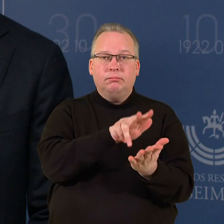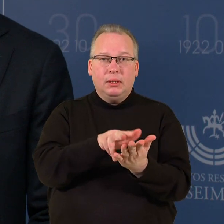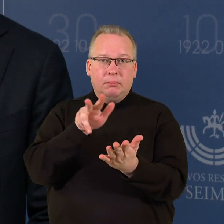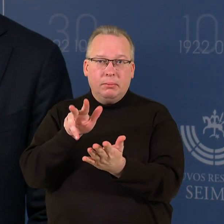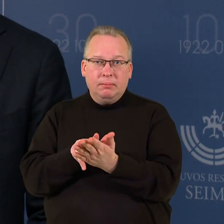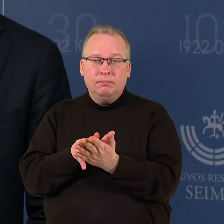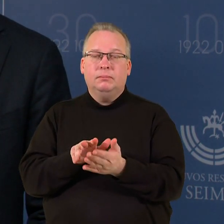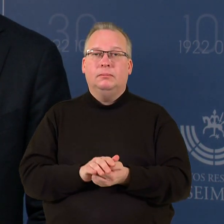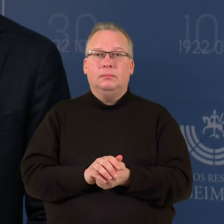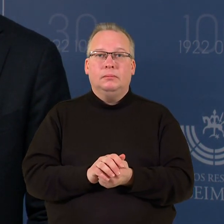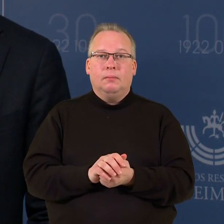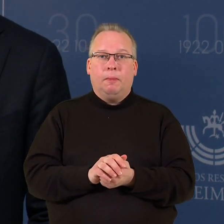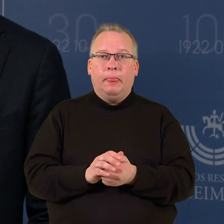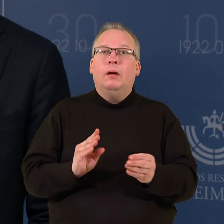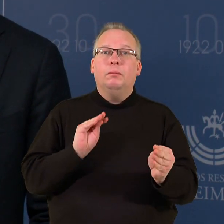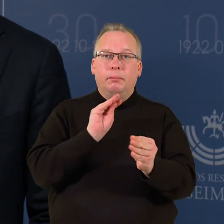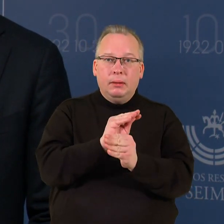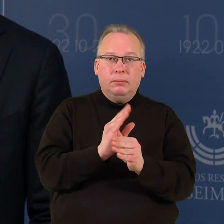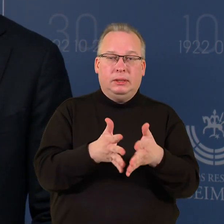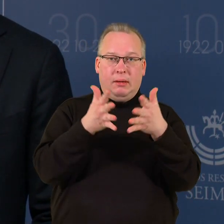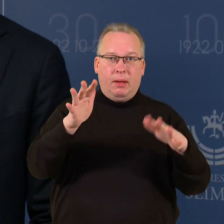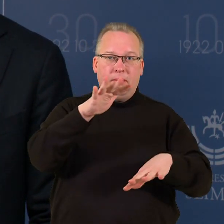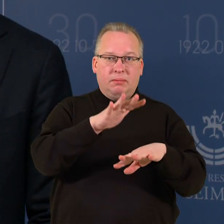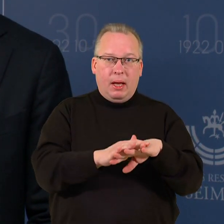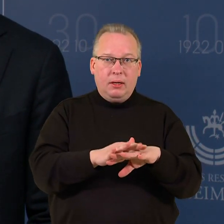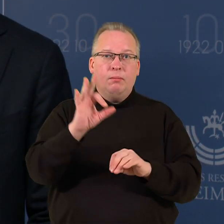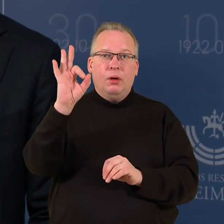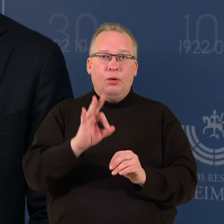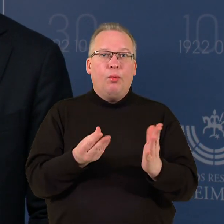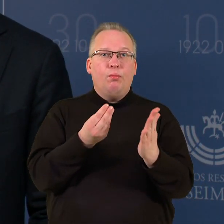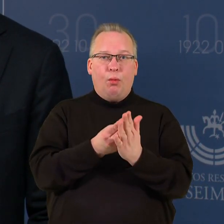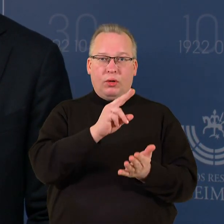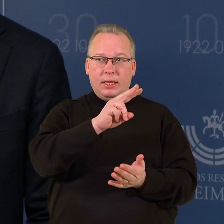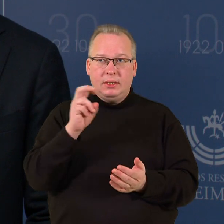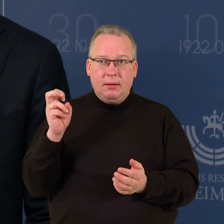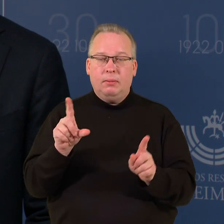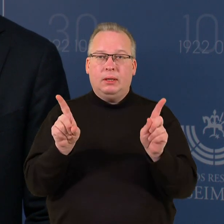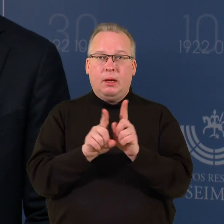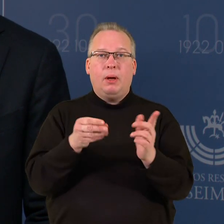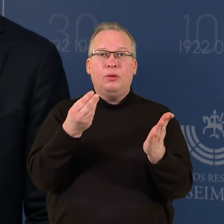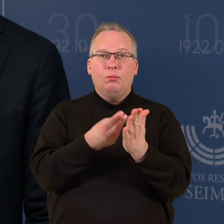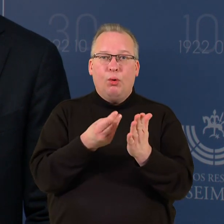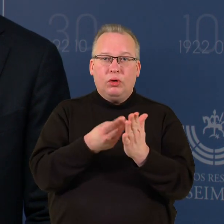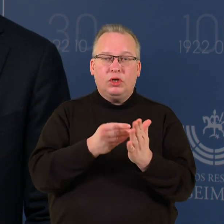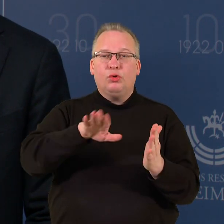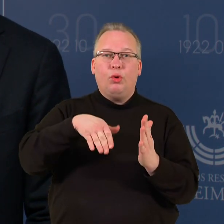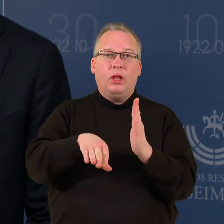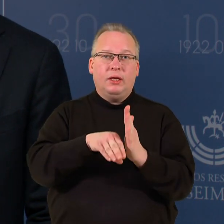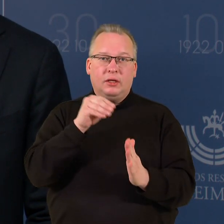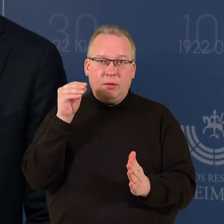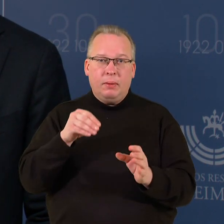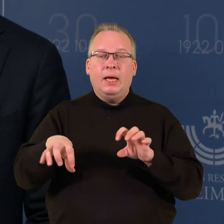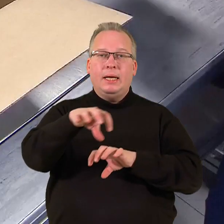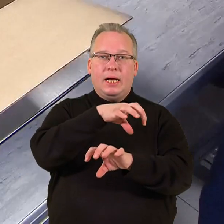padidinti pelno mokestį stambijam bankams nuo atėnančių metų, padidinti mokesčius loterijoms, kazino,